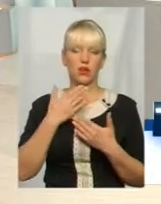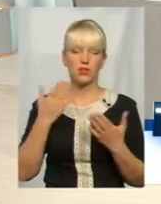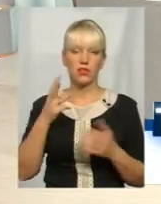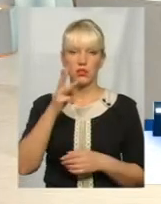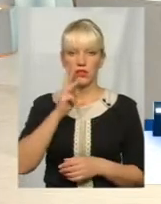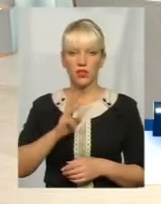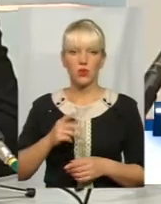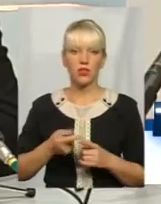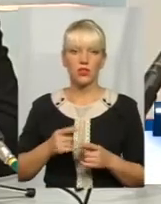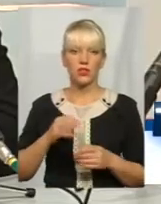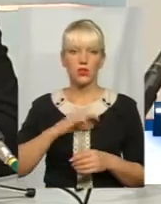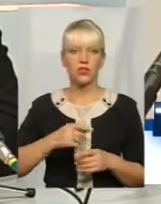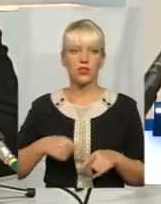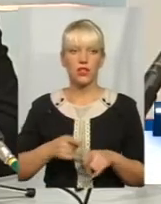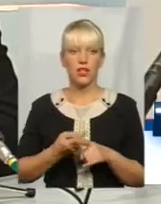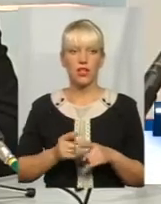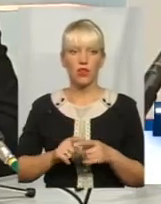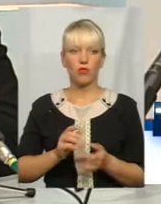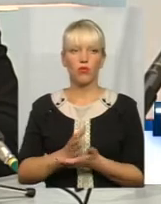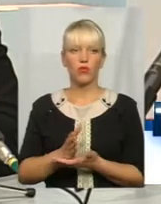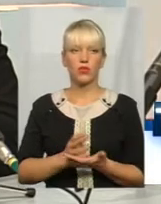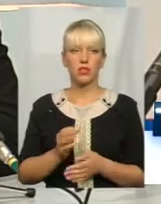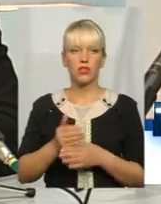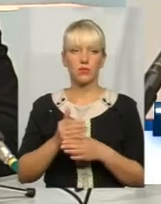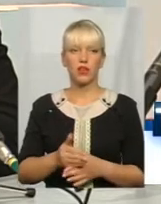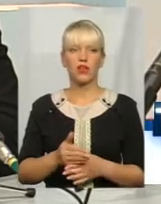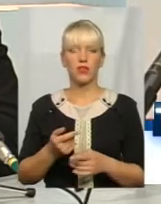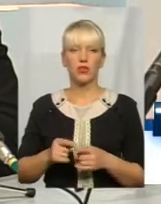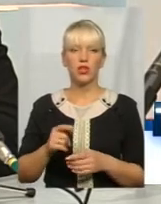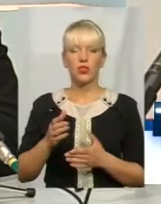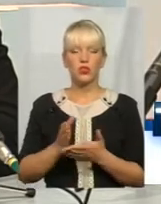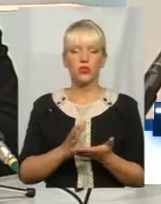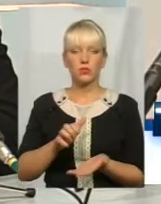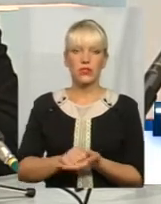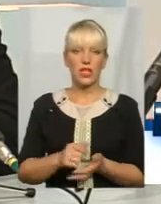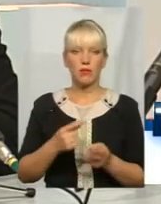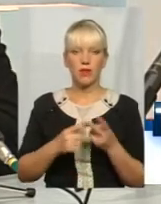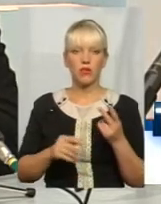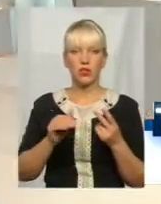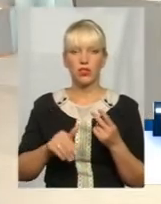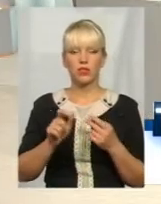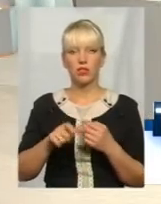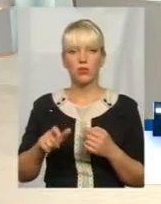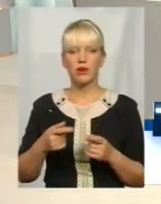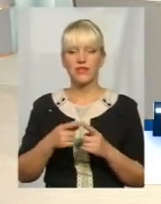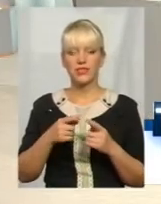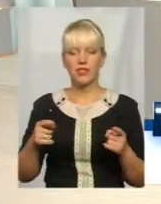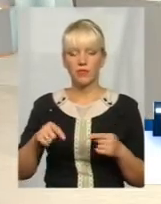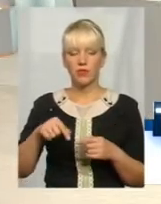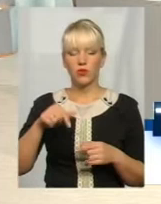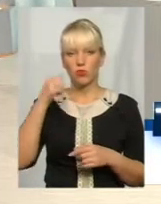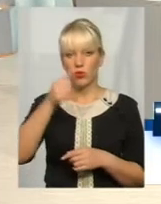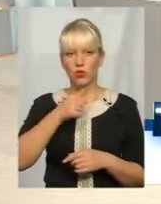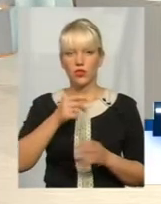скористалися цією послуги за сприяння служби зайнятості майже півтори тисячі громадян. А за 8 місяців поточного року 76